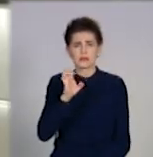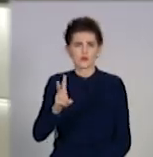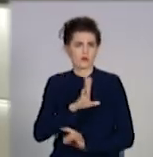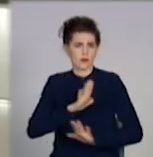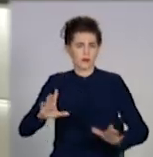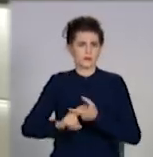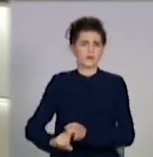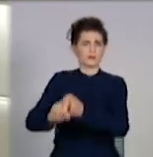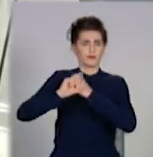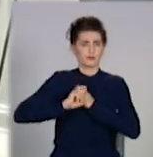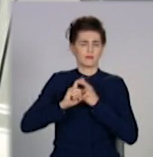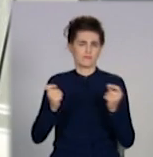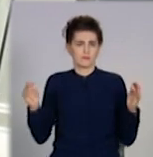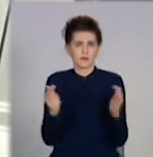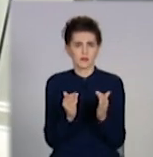вірус менше.